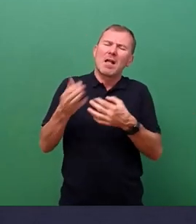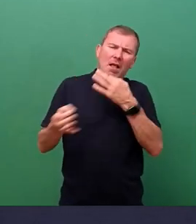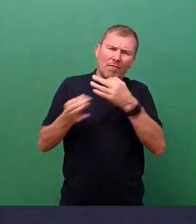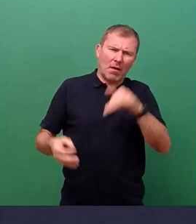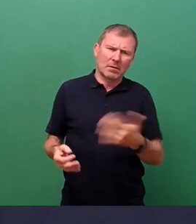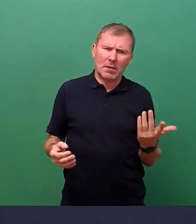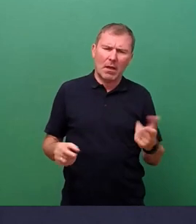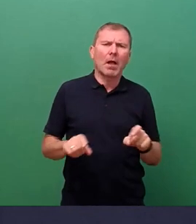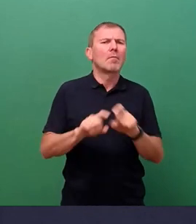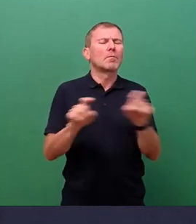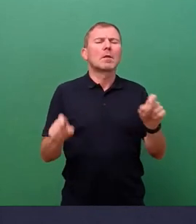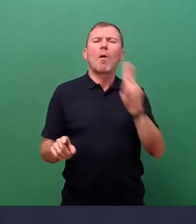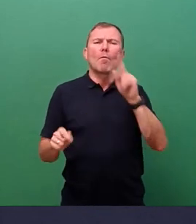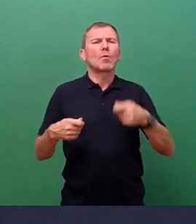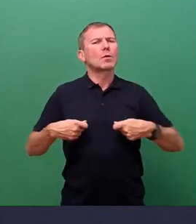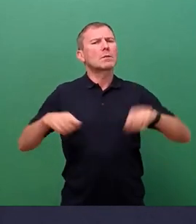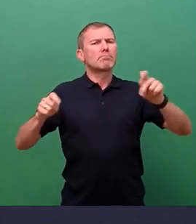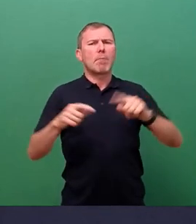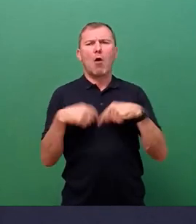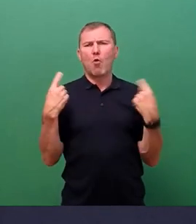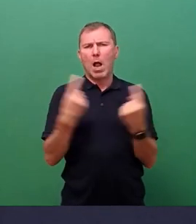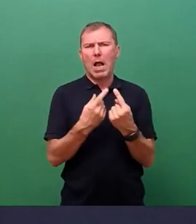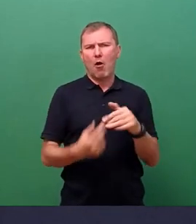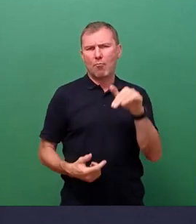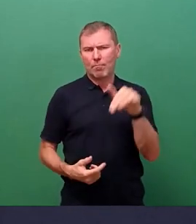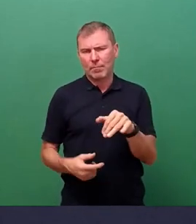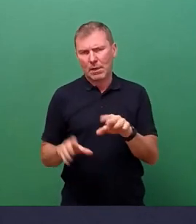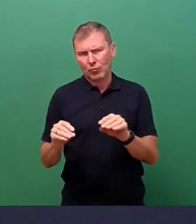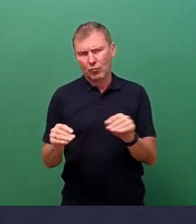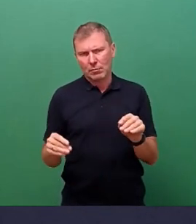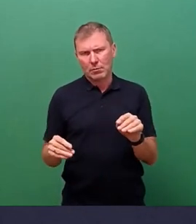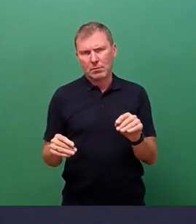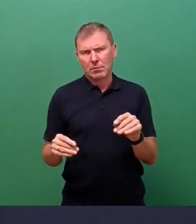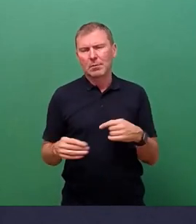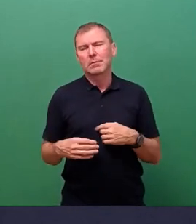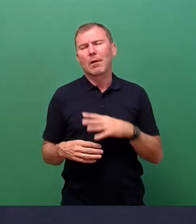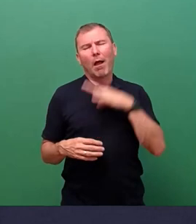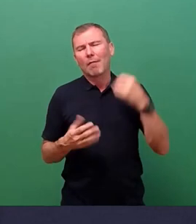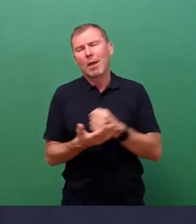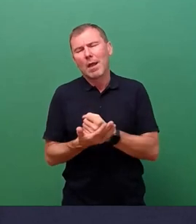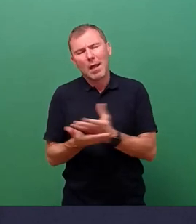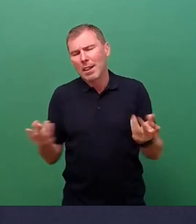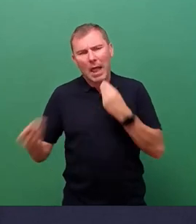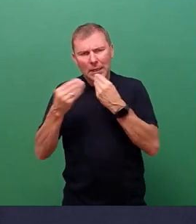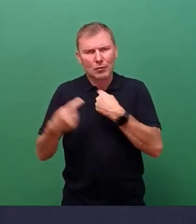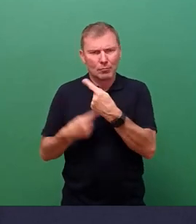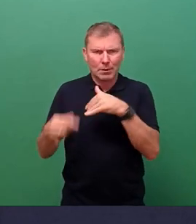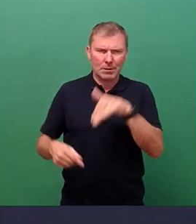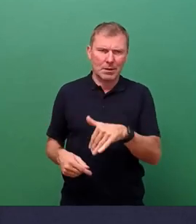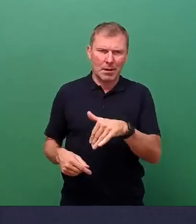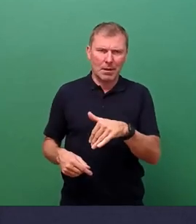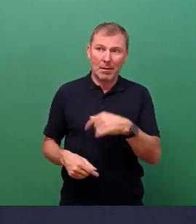Wohnungsbau zu tun haben. Also wir sind da in sehr vielgestaltigen Gesprächen, aber ich werde die mit Sicherheit